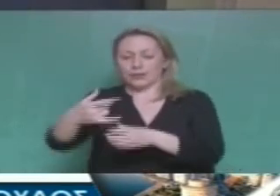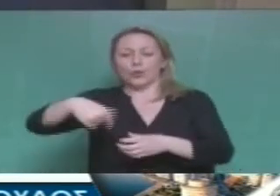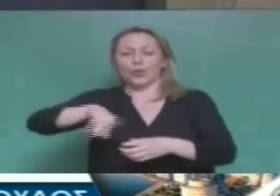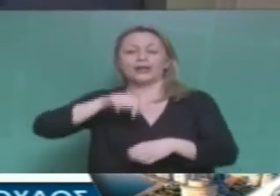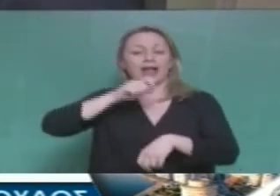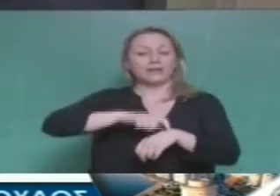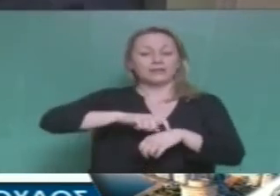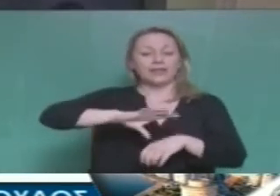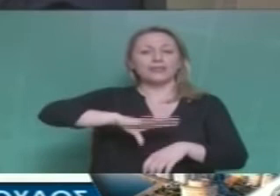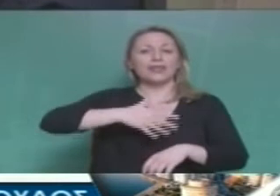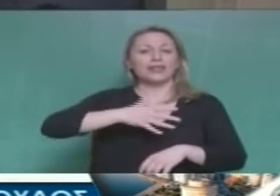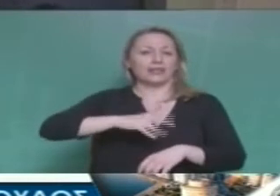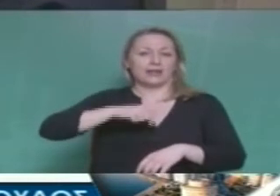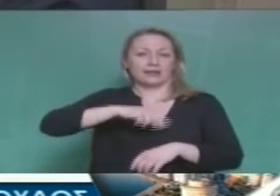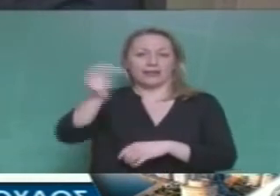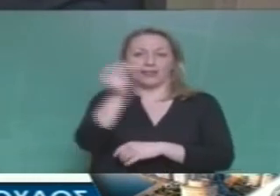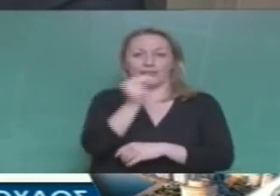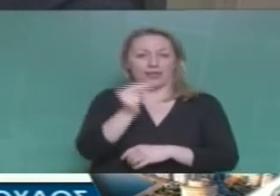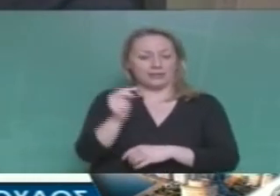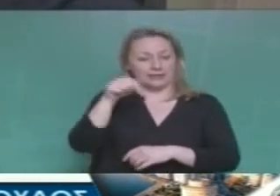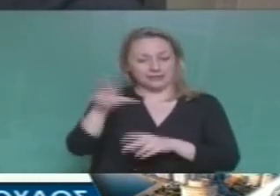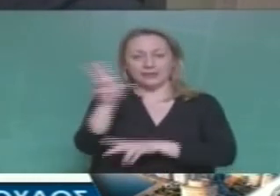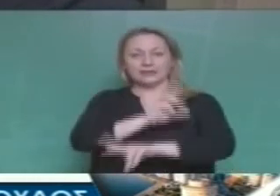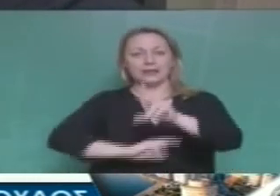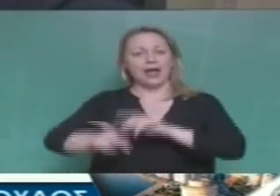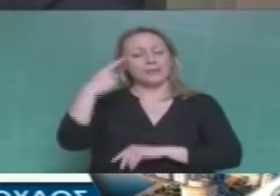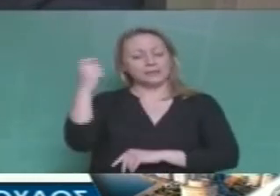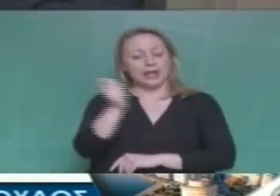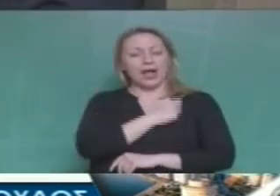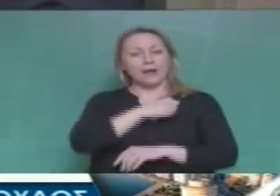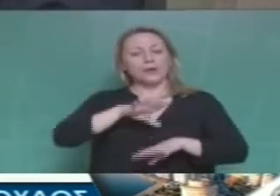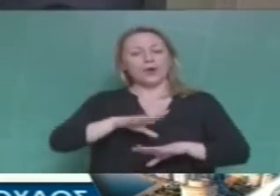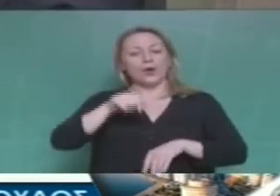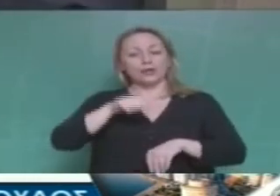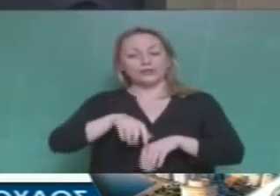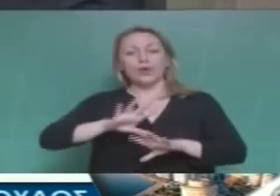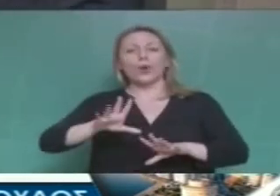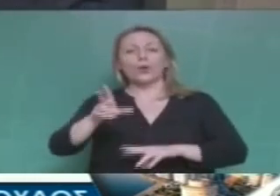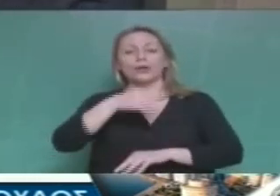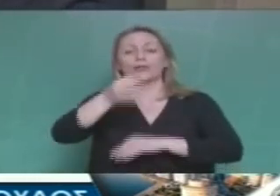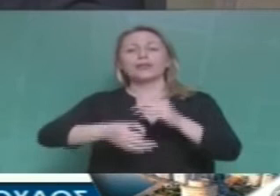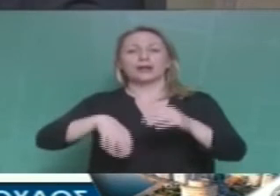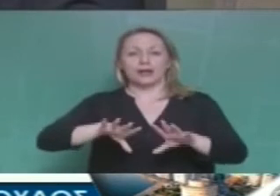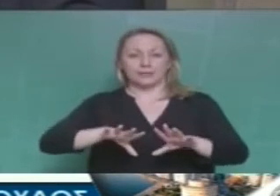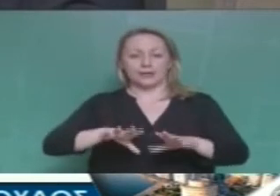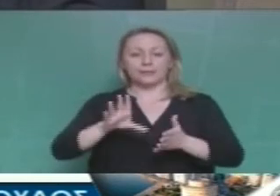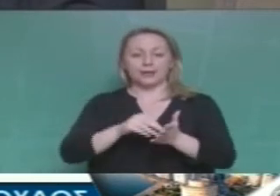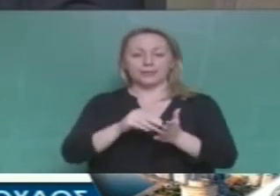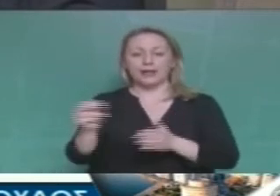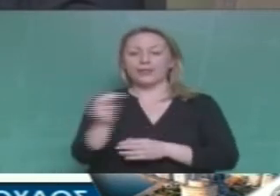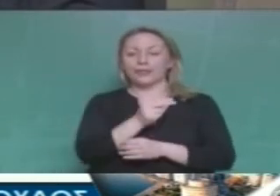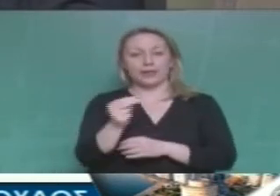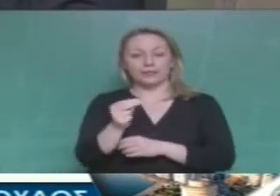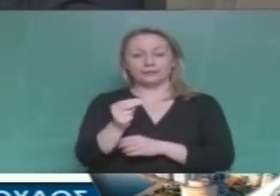να τοποθετηθούν πάνω σε κρίσιμα ζητήματα τα οποία σήμερα απασχολούν τη χώρα και το ΛΟΚ και τα οποία συζητάμε ήδη εδώ μέσα. Όπως για παράδειγμα το